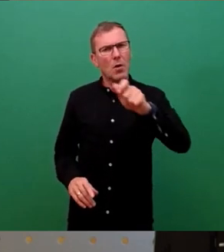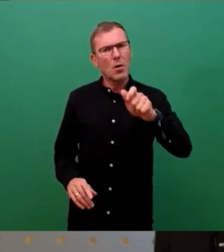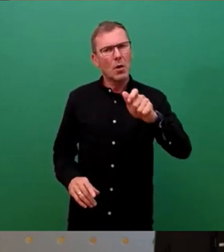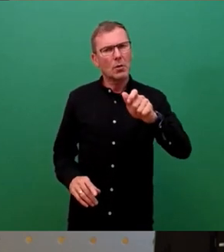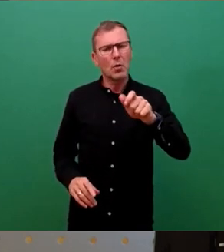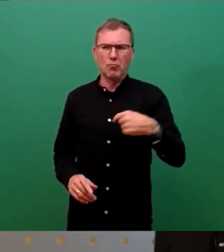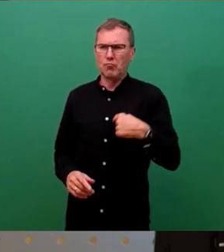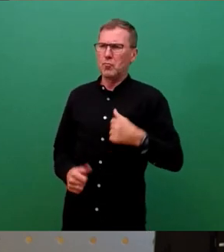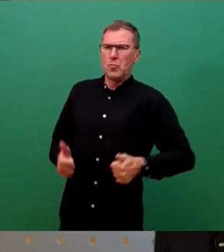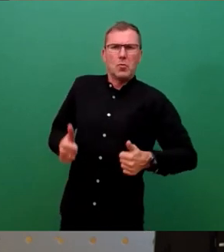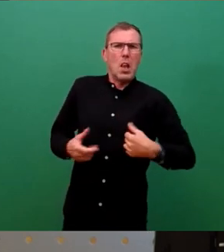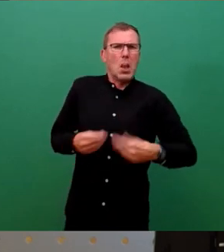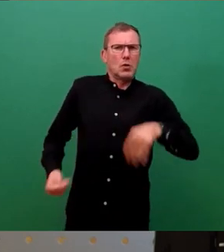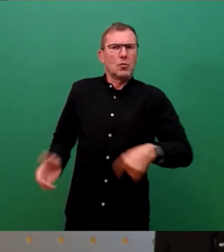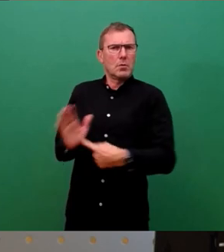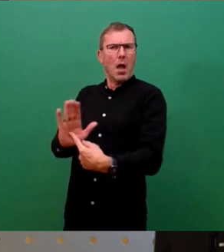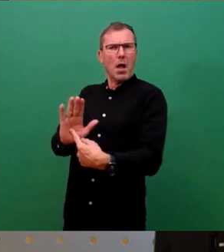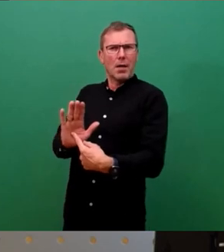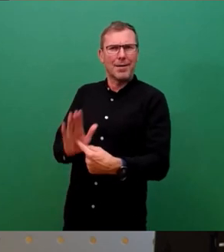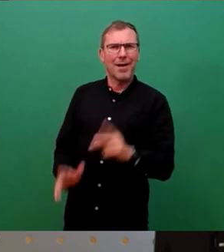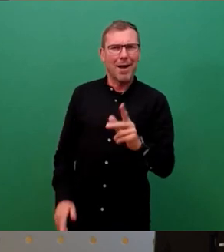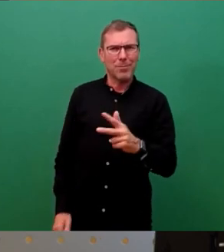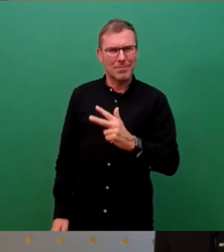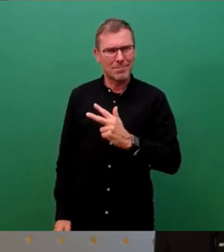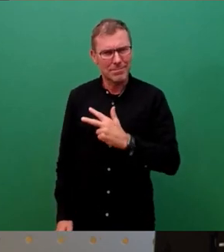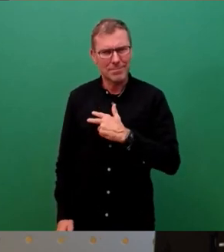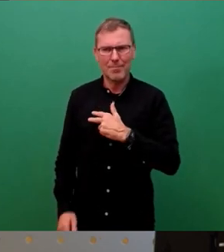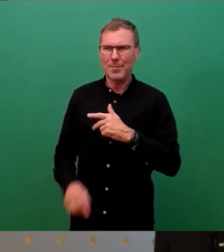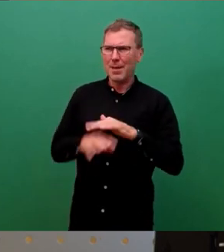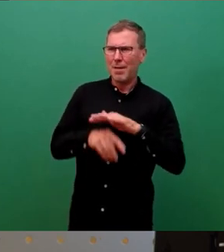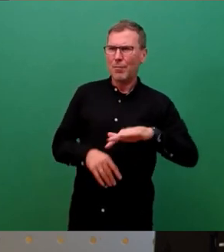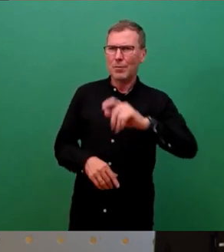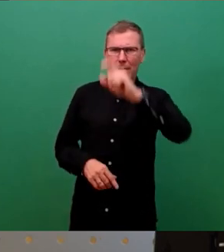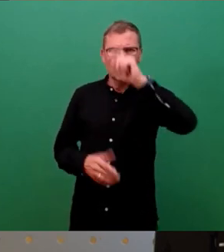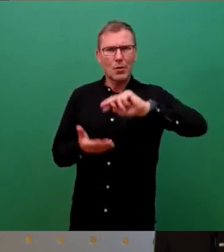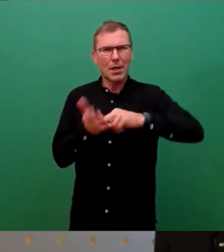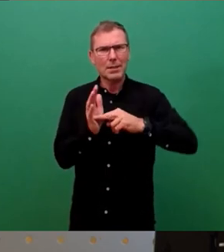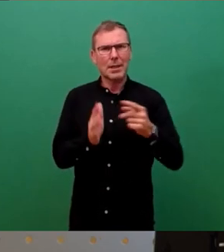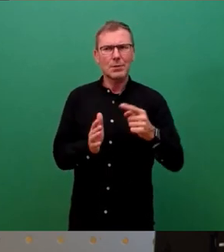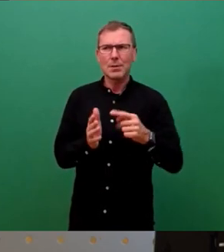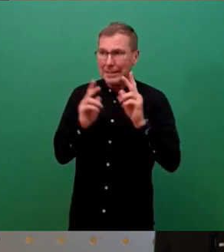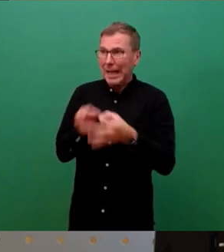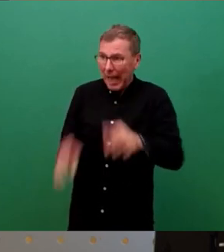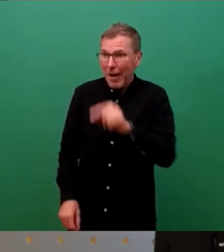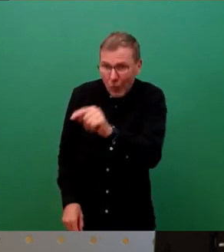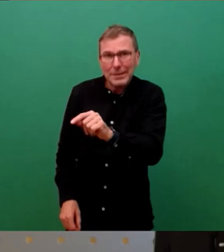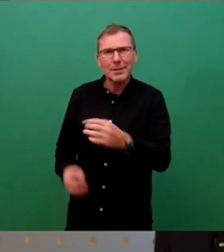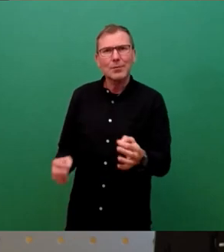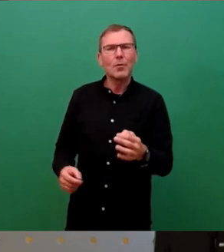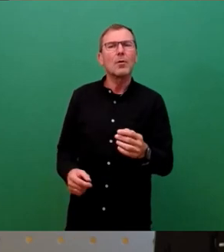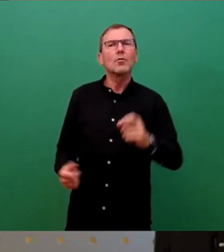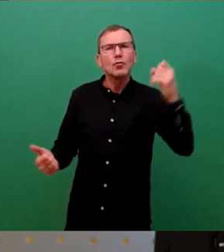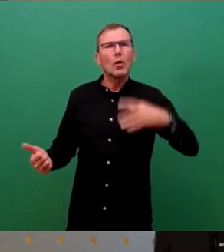verkaufen. Aber jemand aus dem Prinzip, der ingenieurtechnisch nachgewiesen hat, es funktioniert. Es funktioniert nur mit Sonne und Wind.